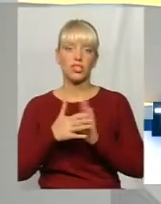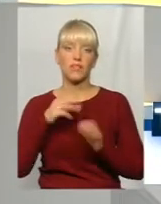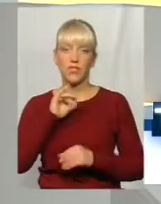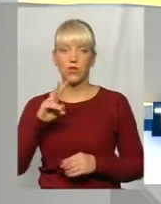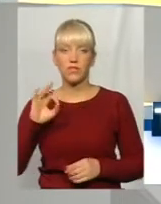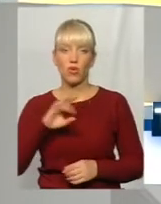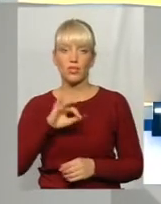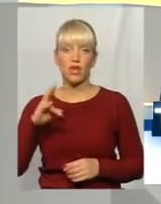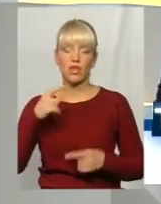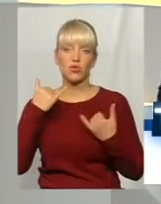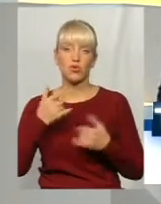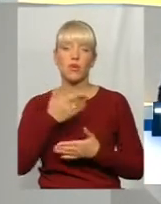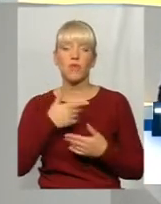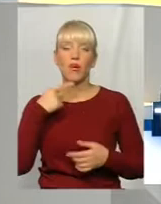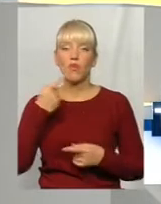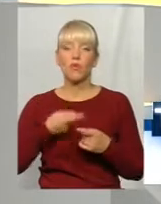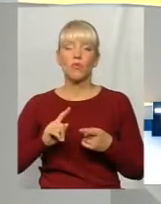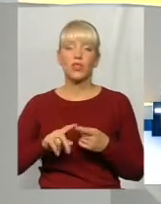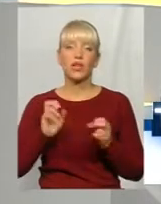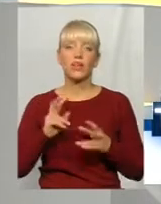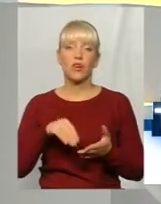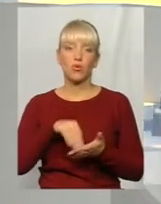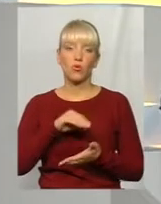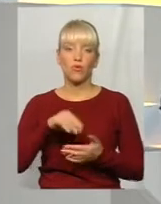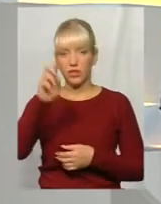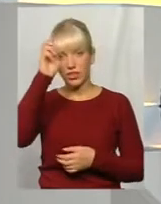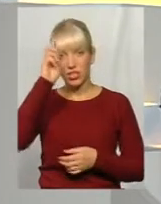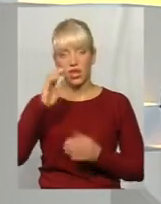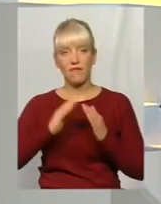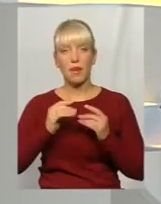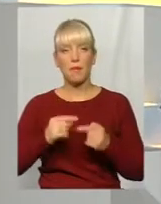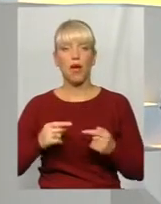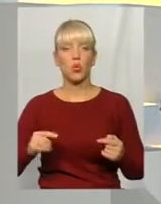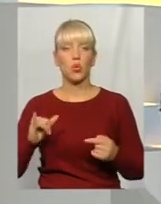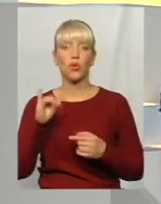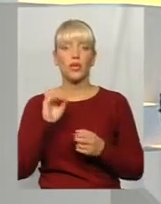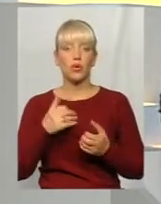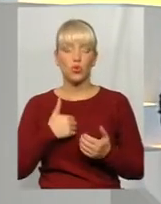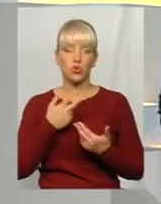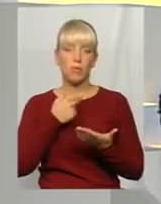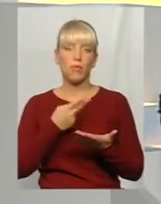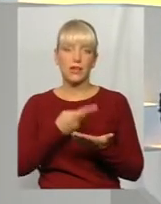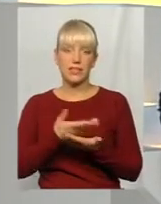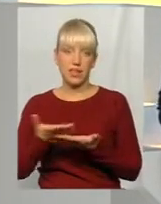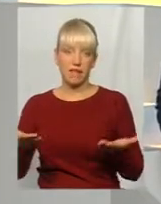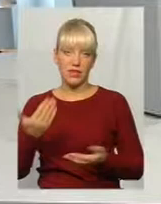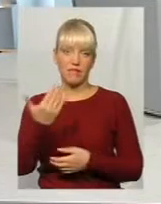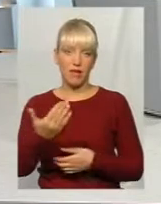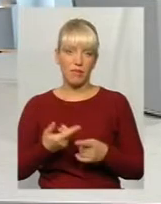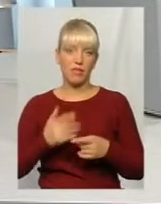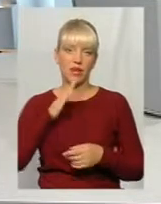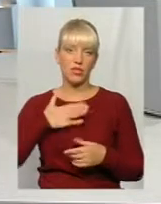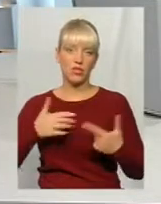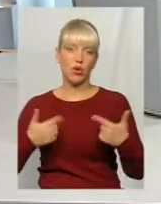Фіновська. І говоримо сьогодні про те, як купувати державне майно. І хочу вам представити гостей нашої студії. Отож, у нашій